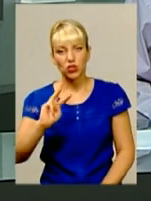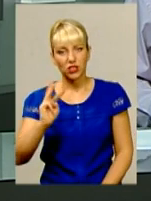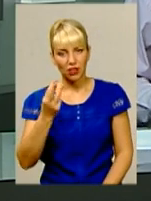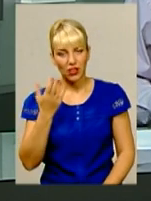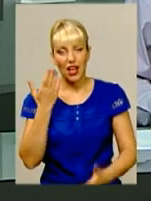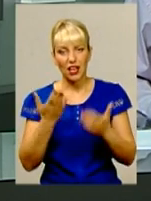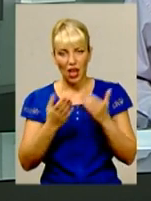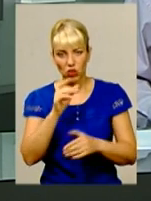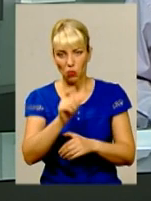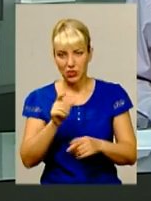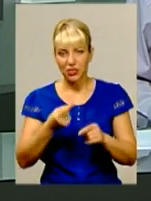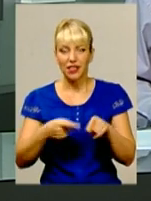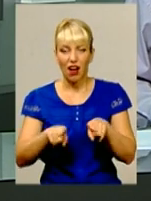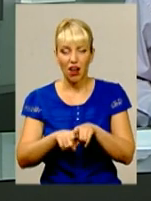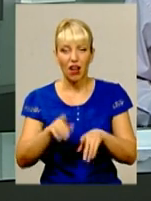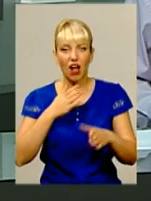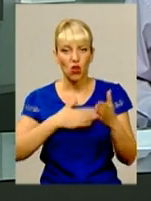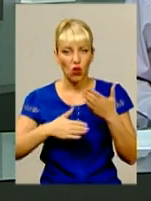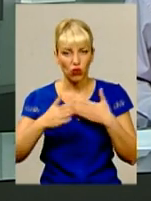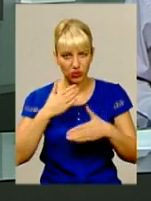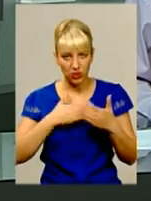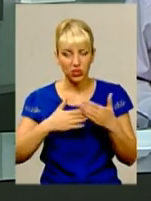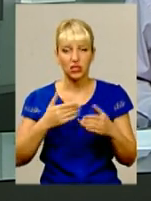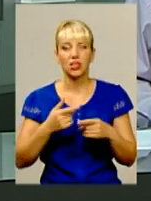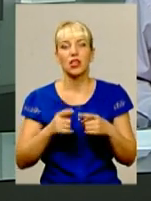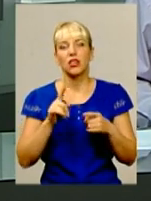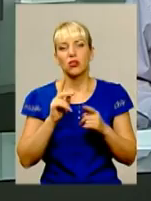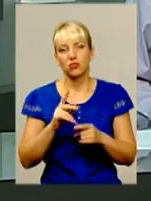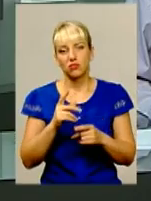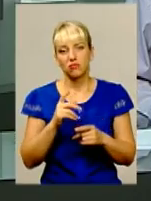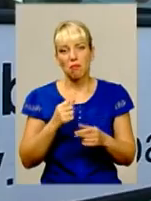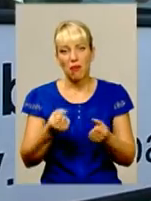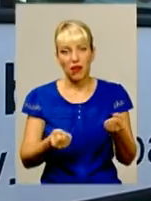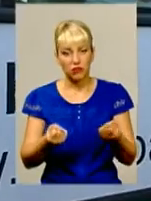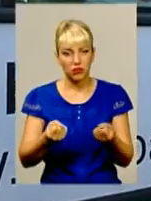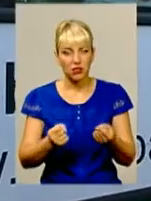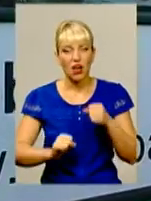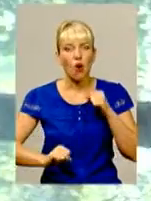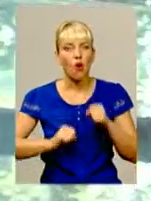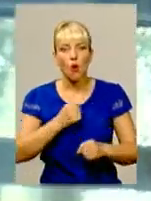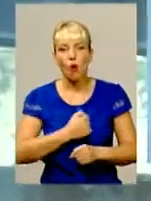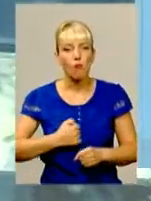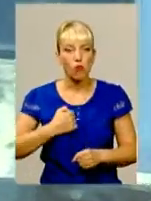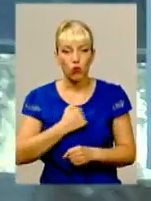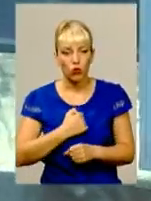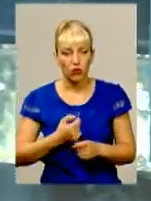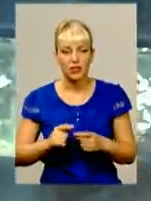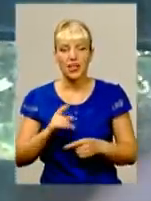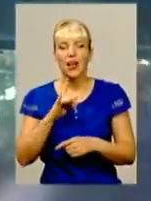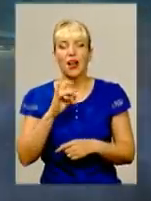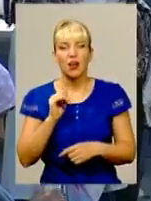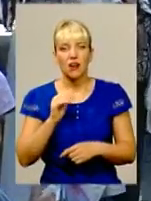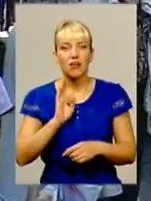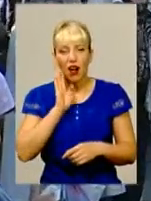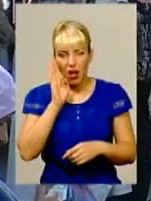така новинка втішила, то перевізники навпаки обурились. Ранок 15 вересня. Маршрутки та